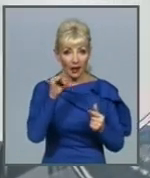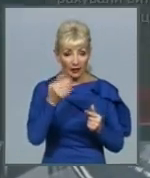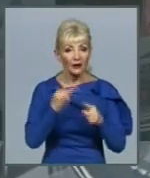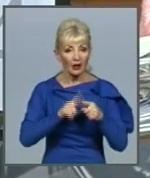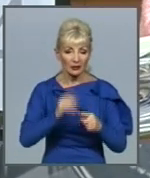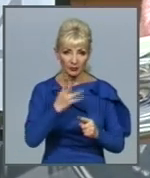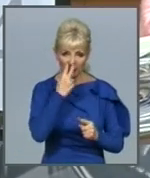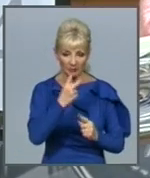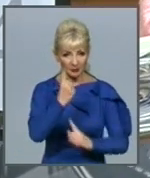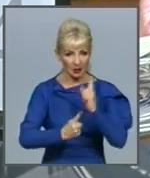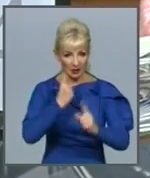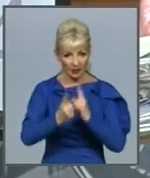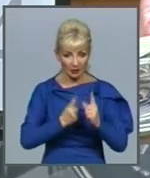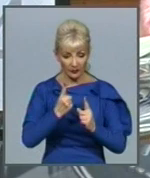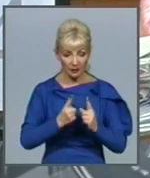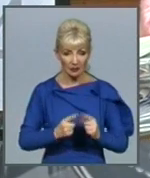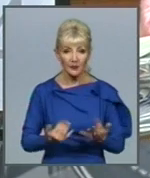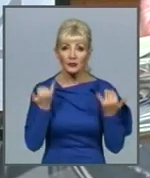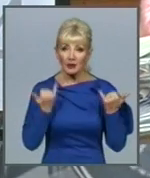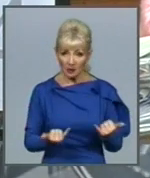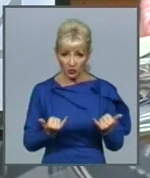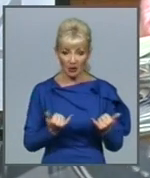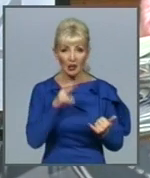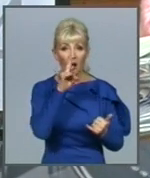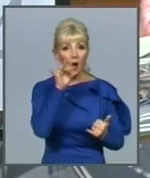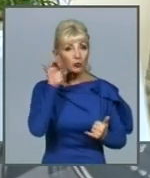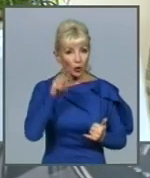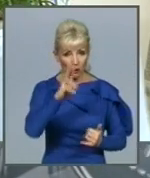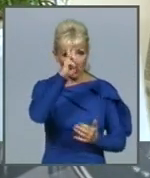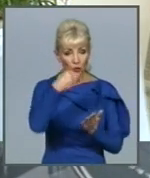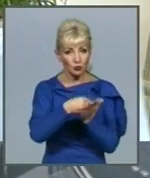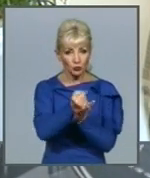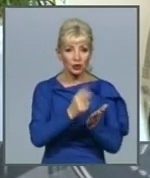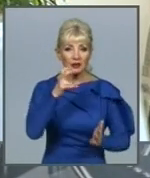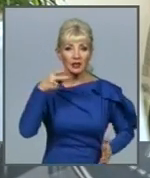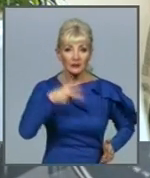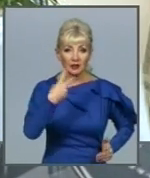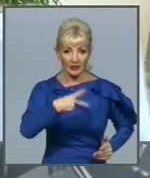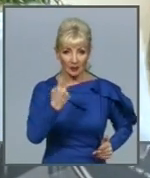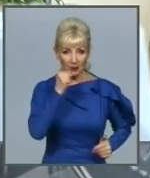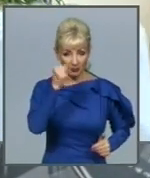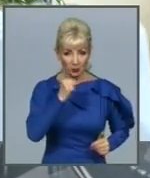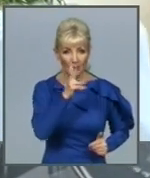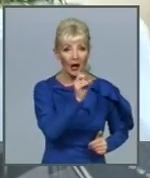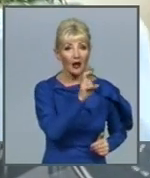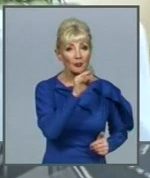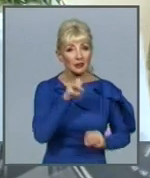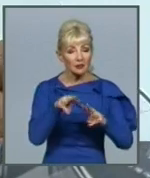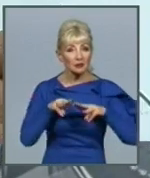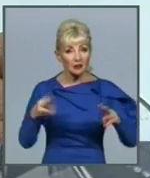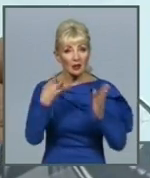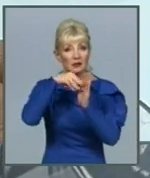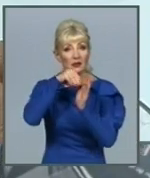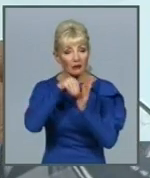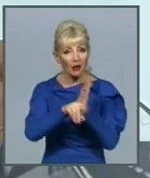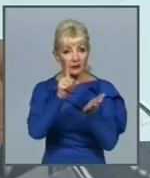Наразі у проєкті державного бюджету на 2021 рік Кабінет міністрів заклав видатки на субсидії